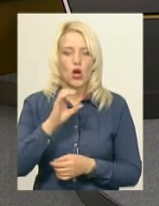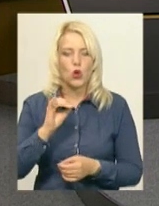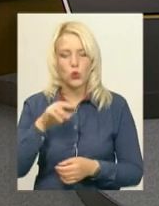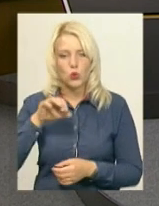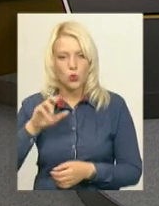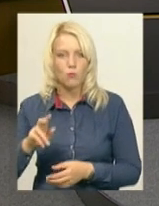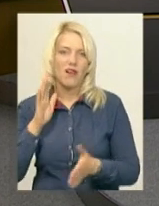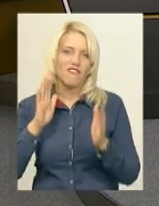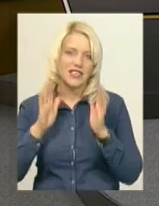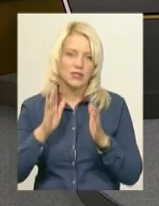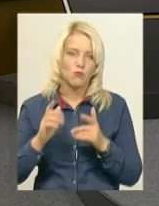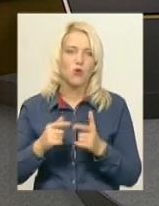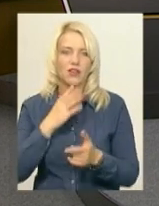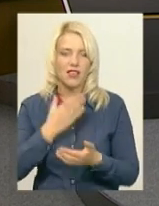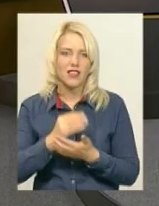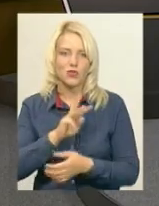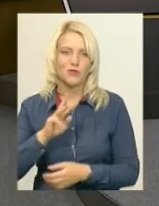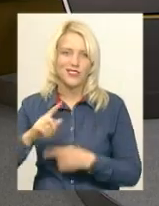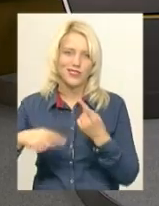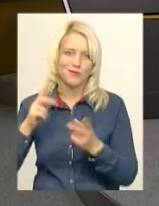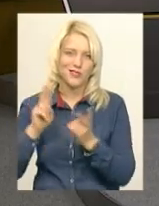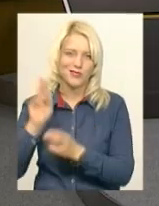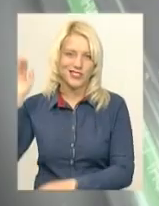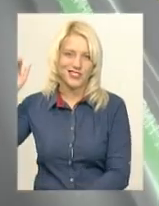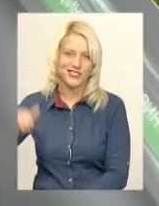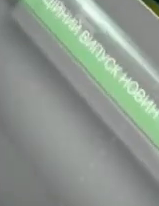мережі Facebook та на нашому сайті. До зустрічі в ефірі.